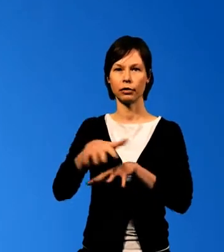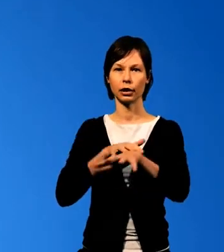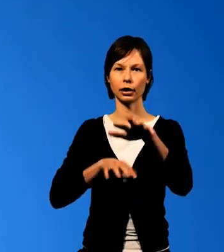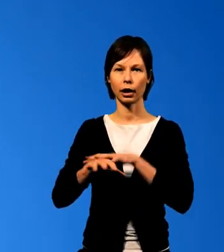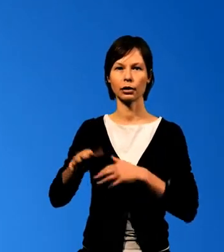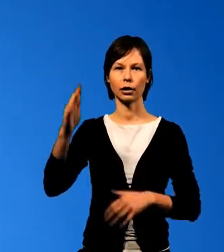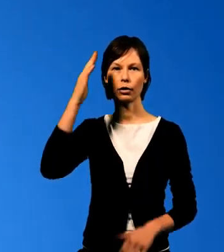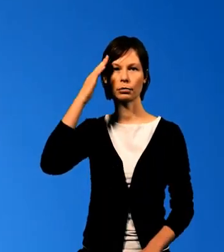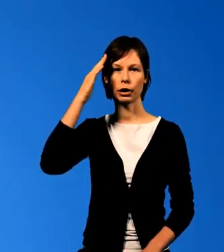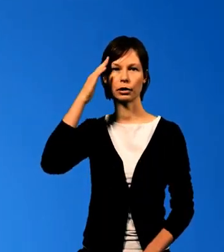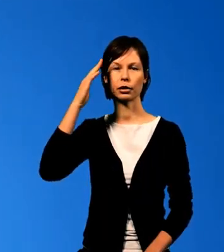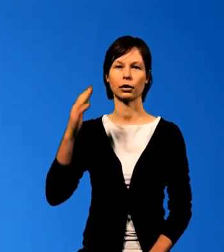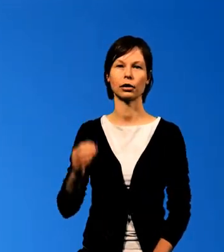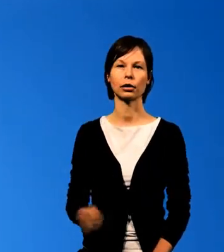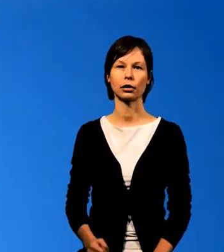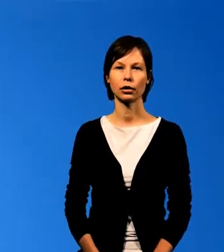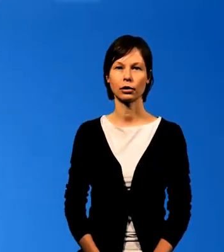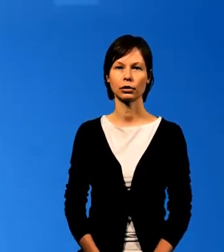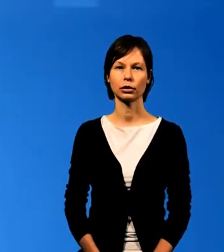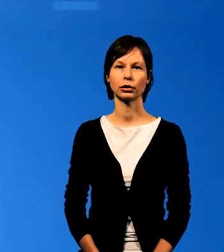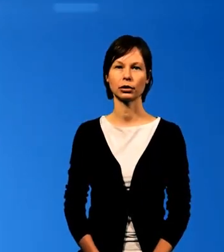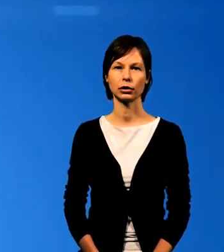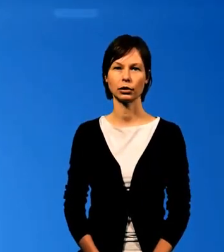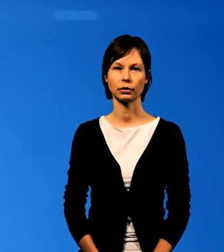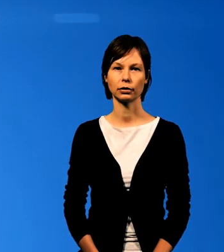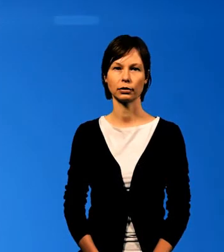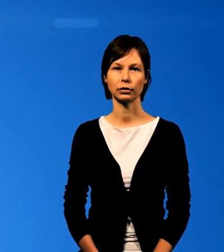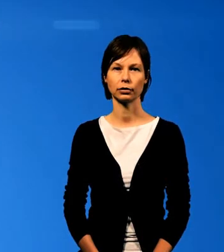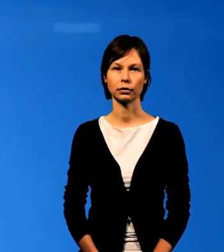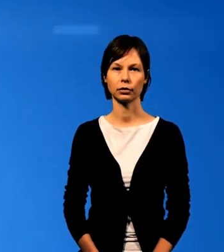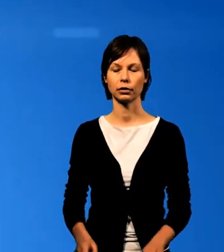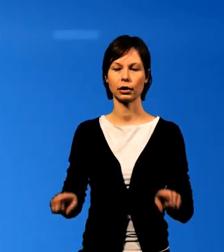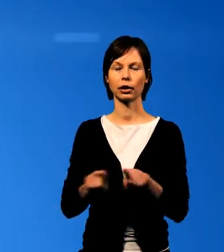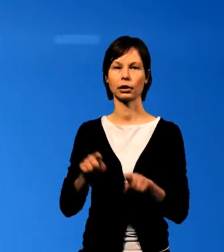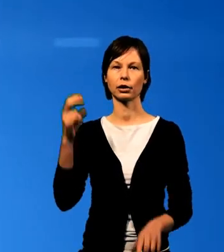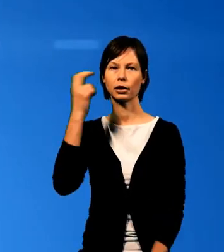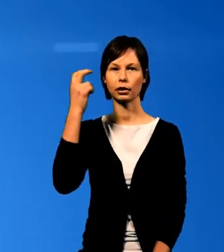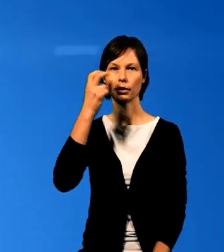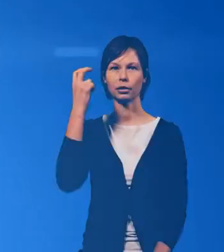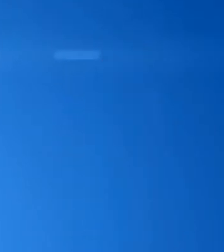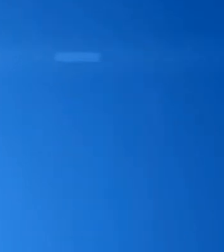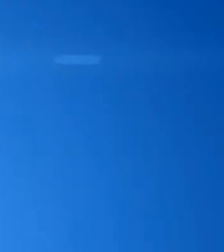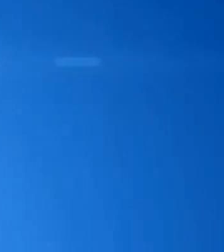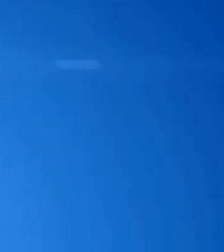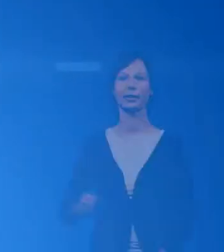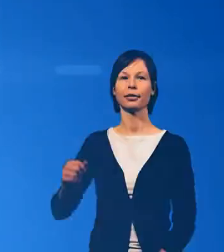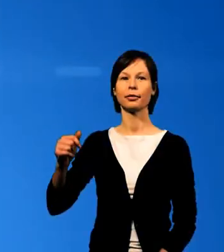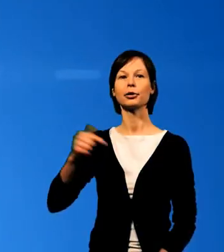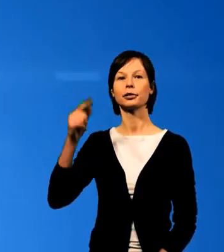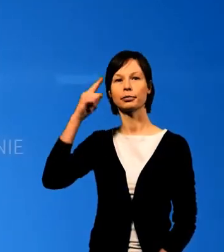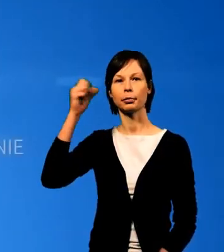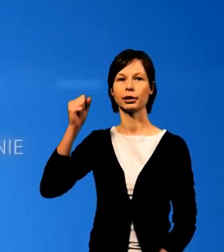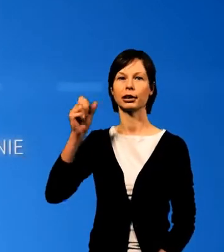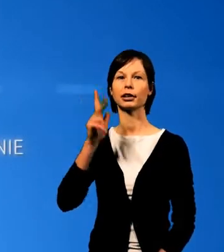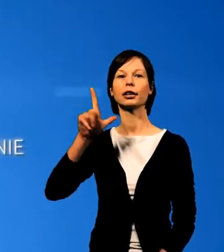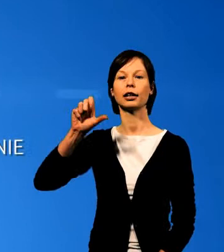nasze wykształcenie, doświadczenie zawodowe, nasze uprawnienia, dodatkowe umiejętności, jak również